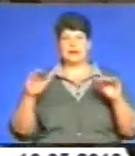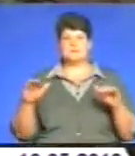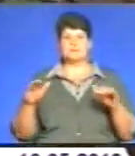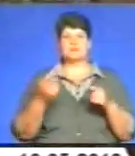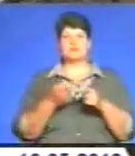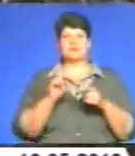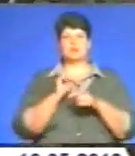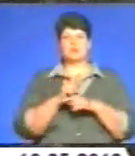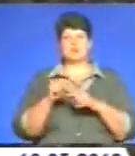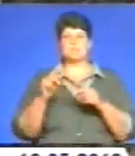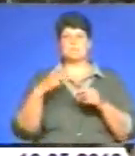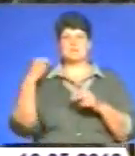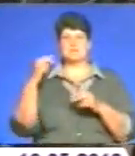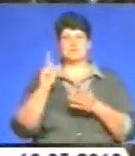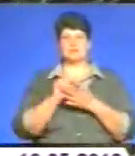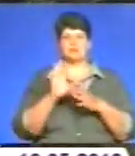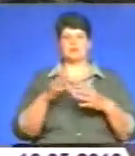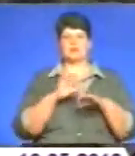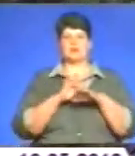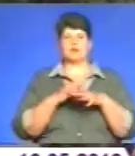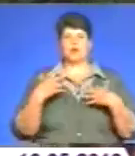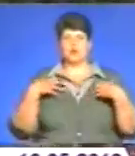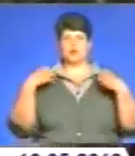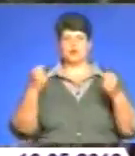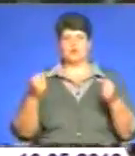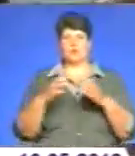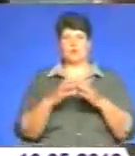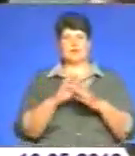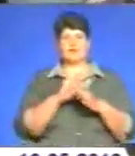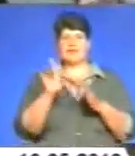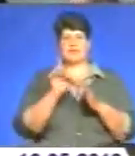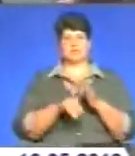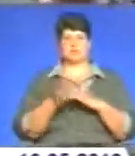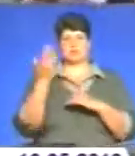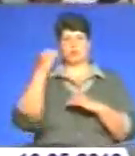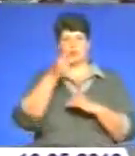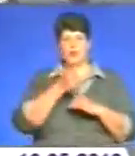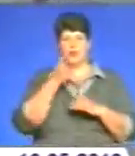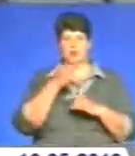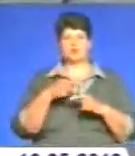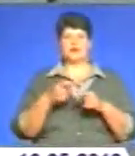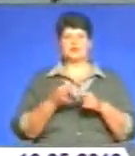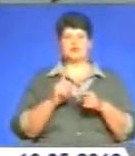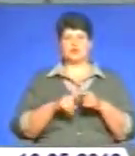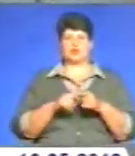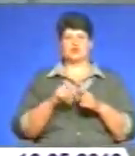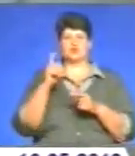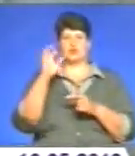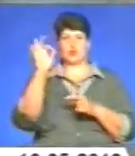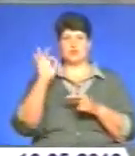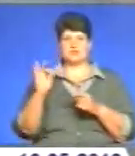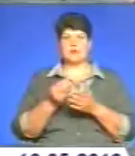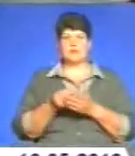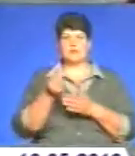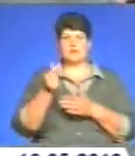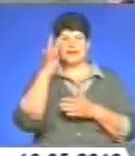президента цього року має бути проведена оздоровча кампанія, найгірше минулорічною. Для цього держава 100% профінансувала літній відпочинок.